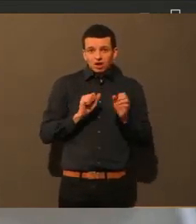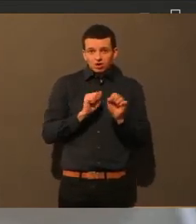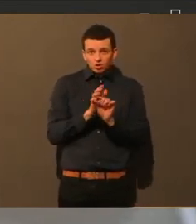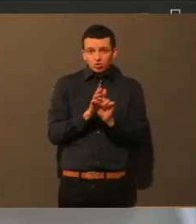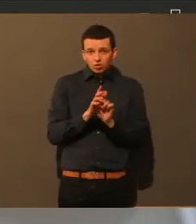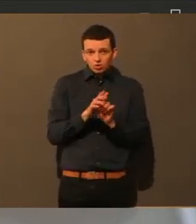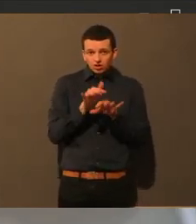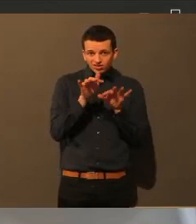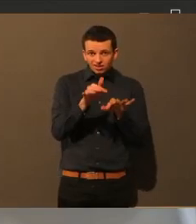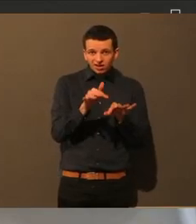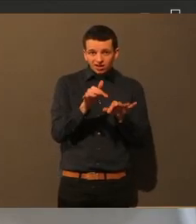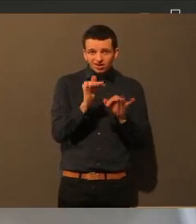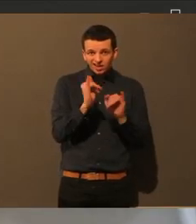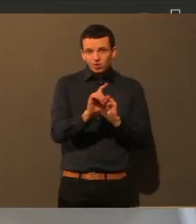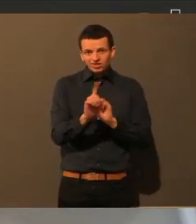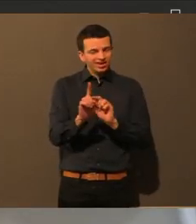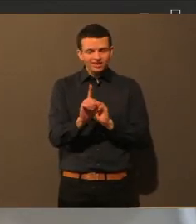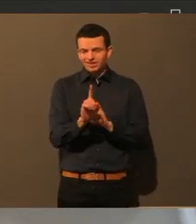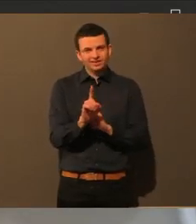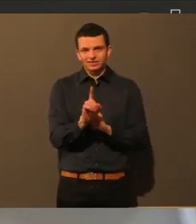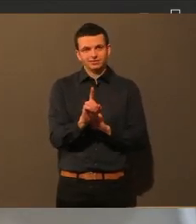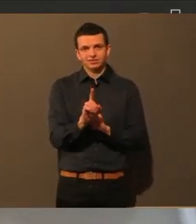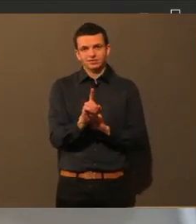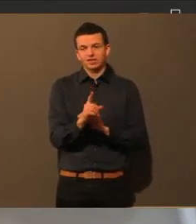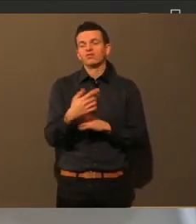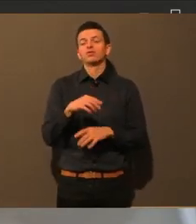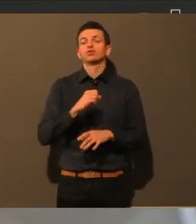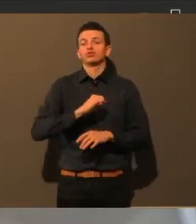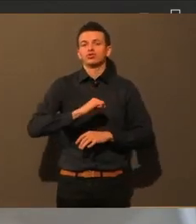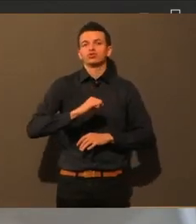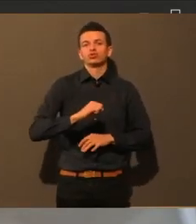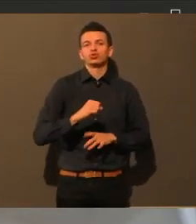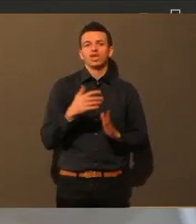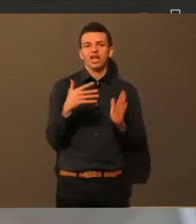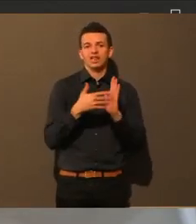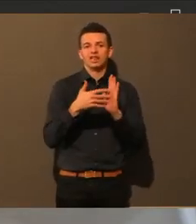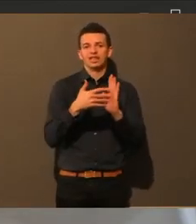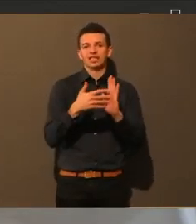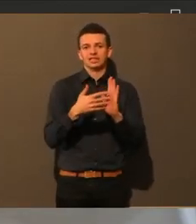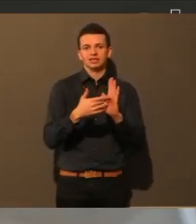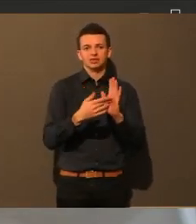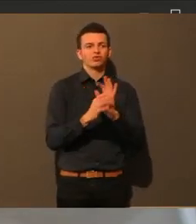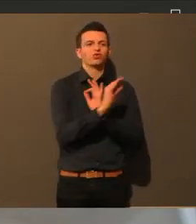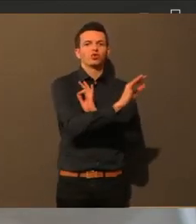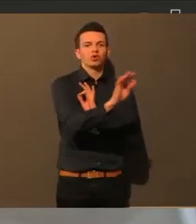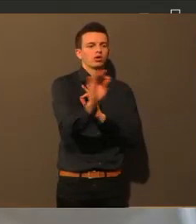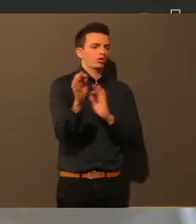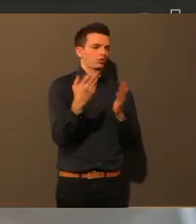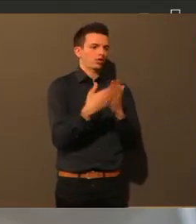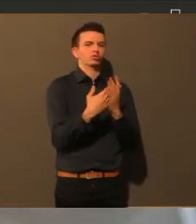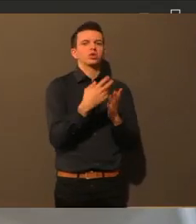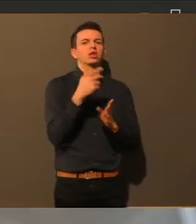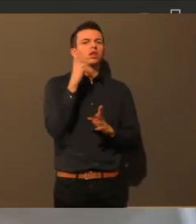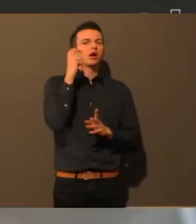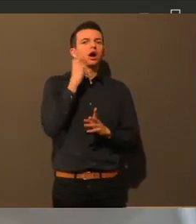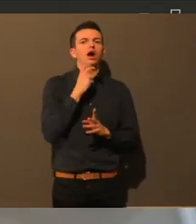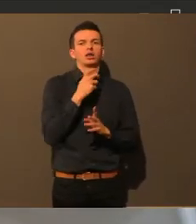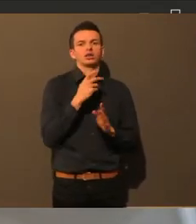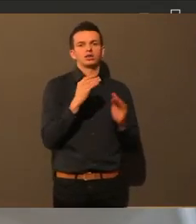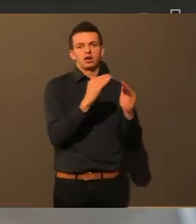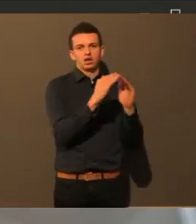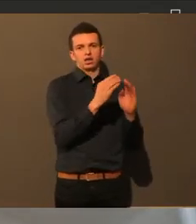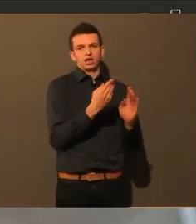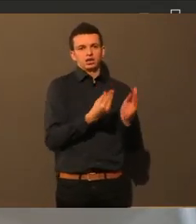den Einrichtungen, die sie dringend brauchen, auch zur Verfügung stellen können. Aber viel mehr